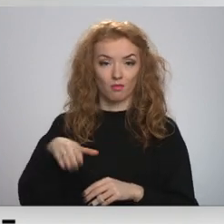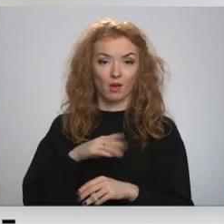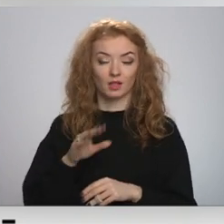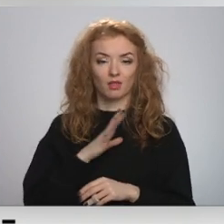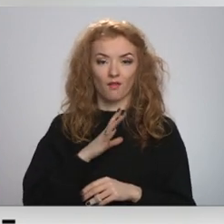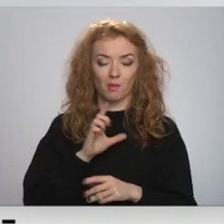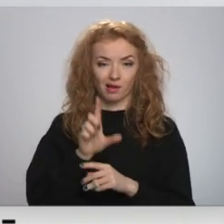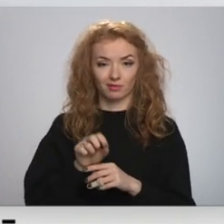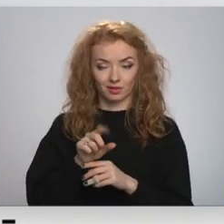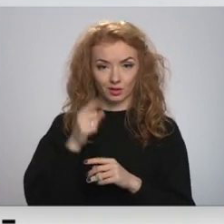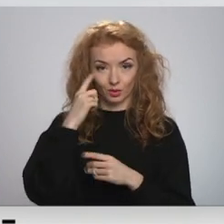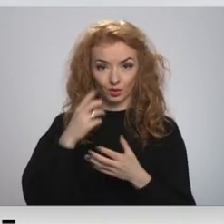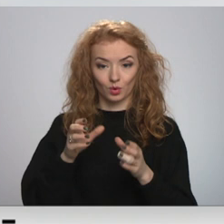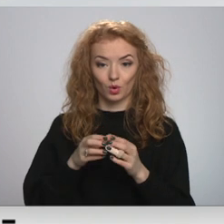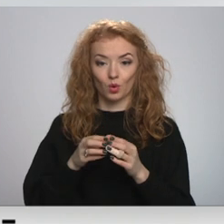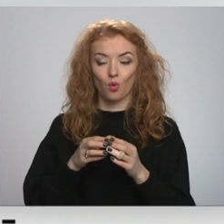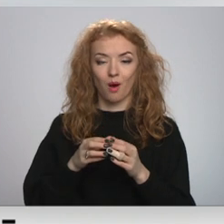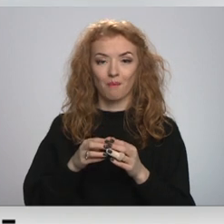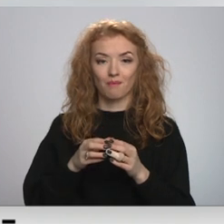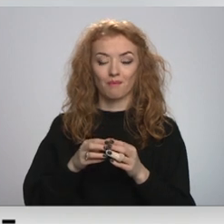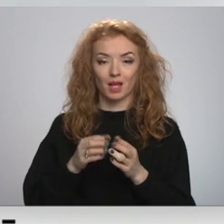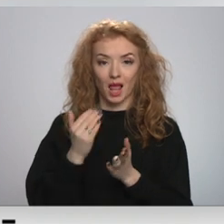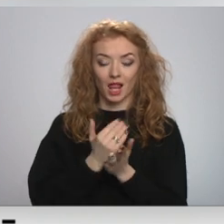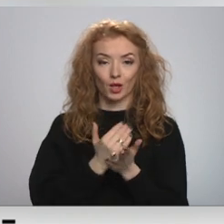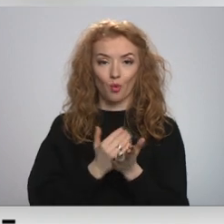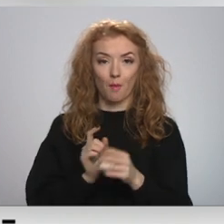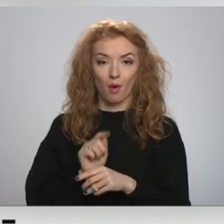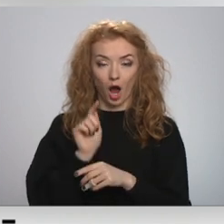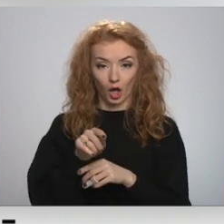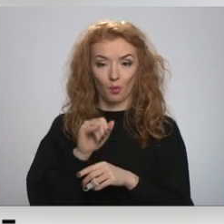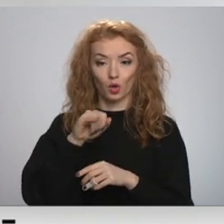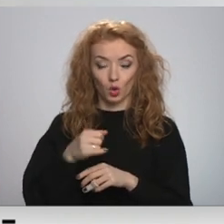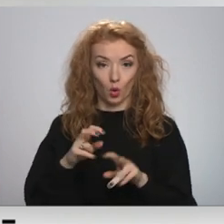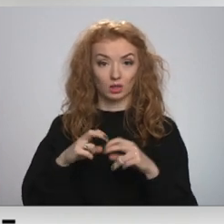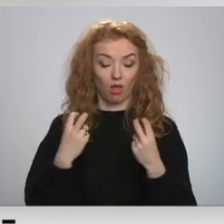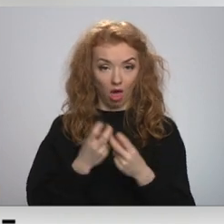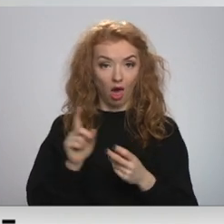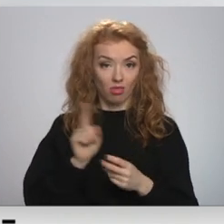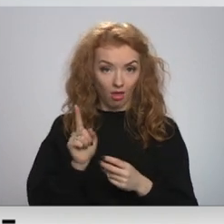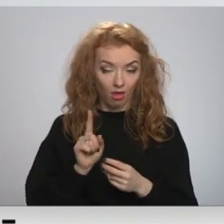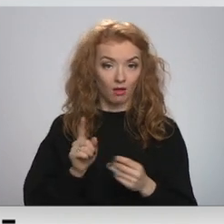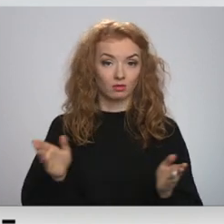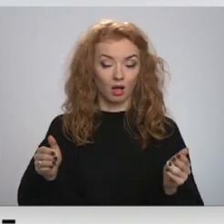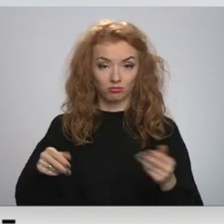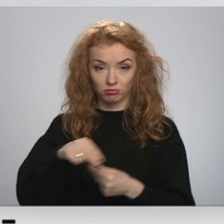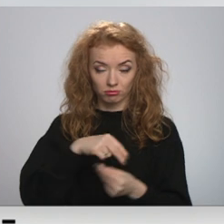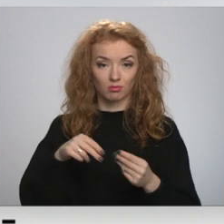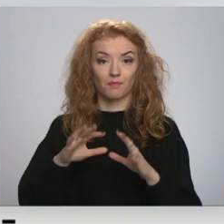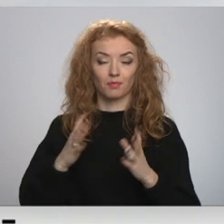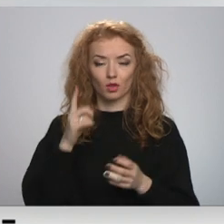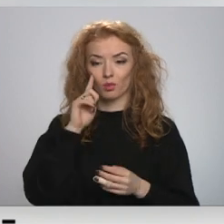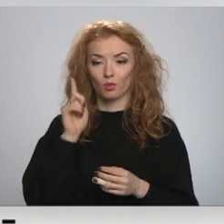domi, teiksim, tādā likuma pārtāpumā, stēdes ir sasaukta. Protams, ka